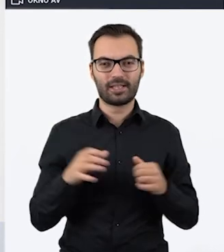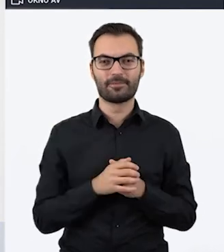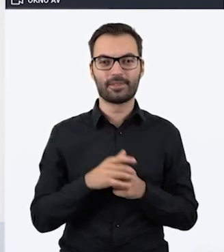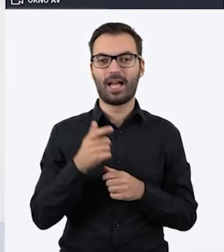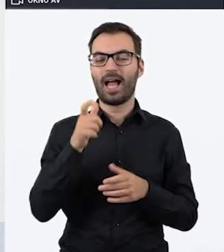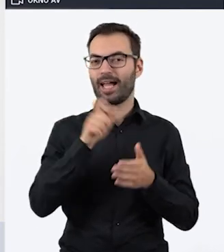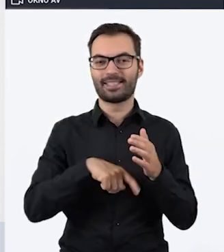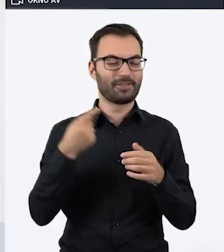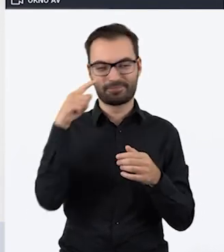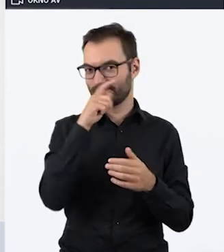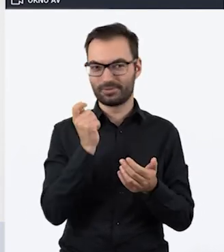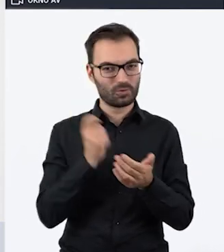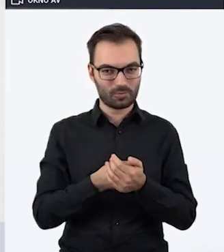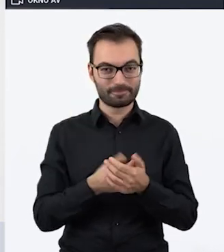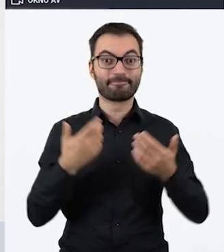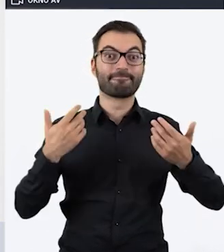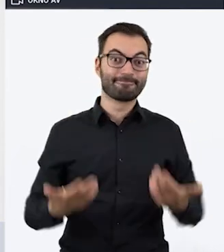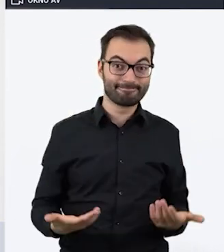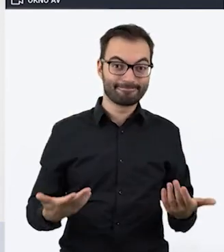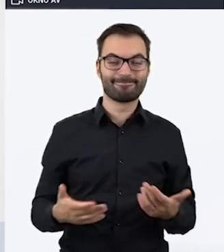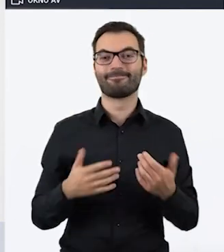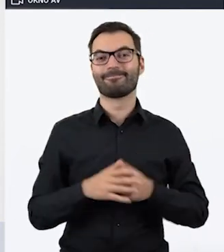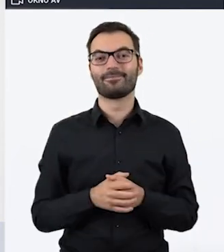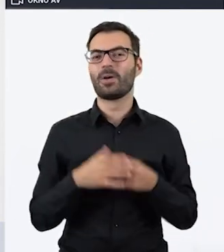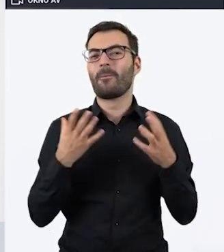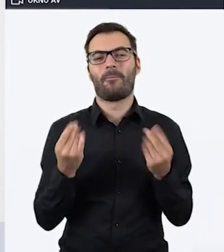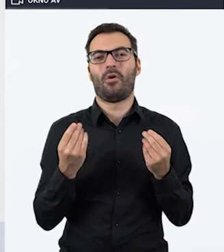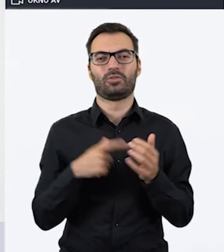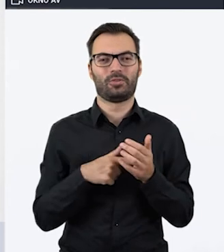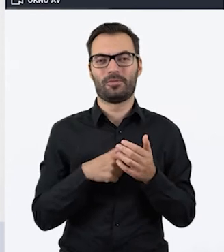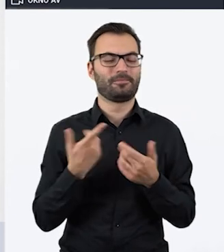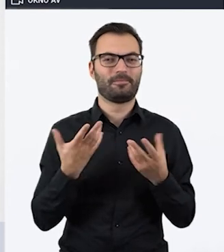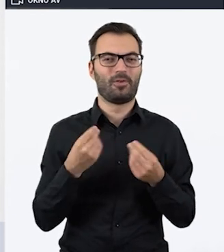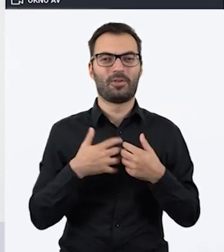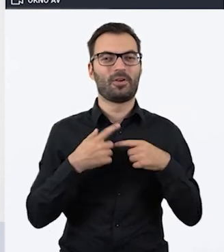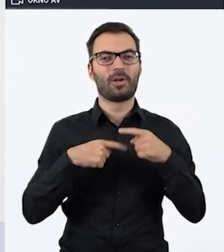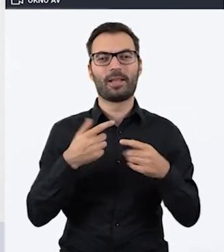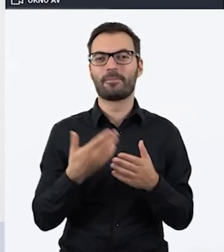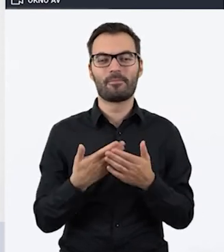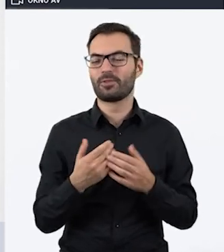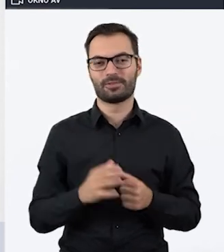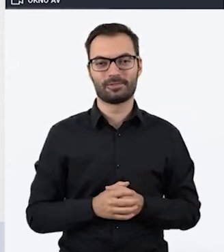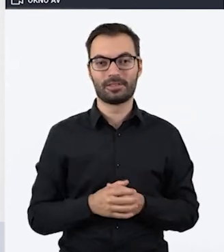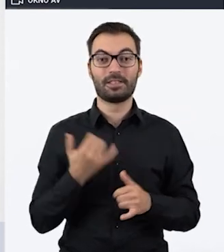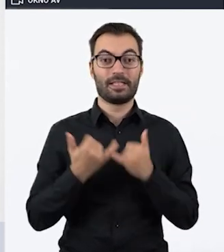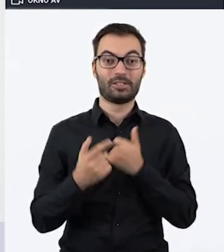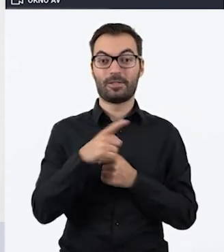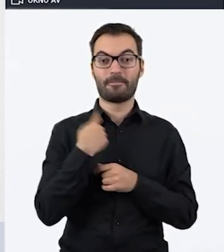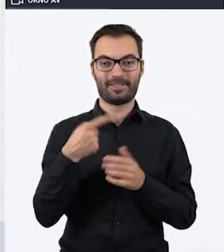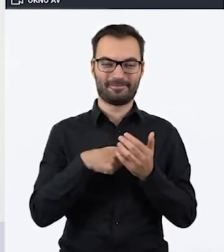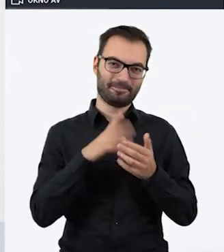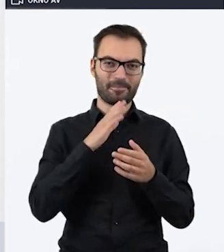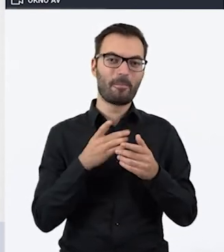recepta chyba nie została wykupiona na czas. I drodzy Państwo, po co taki generator? No taki generator może służyć po to, że jeżeli